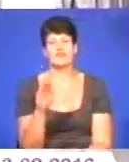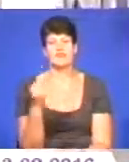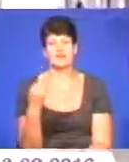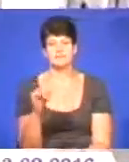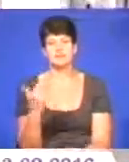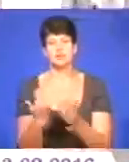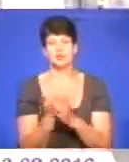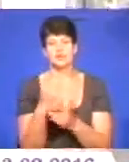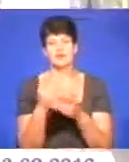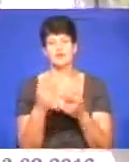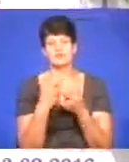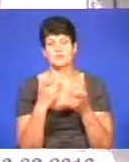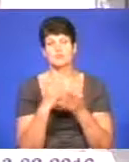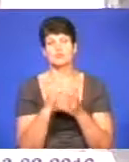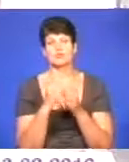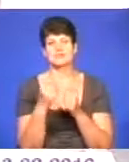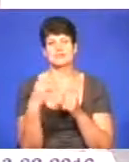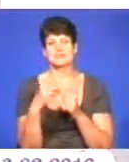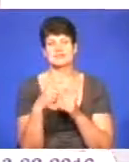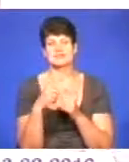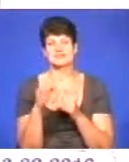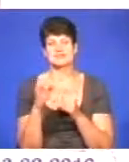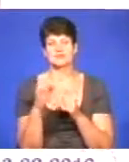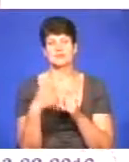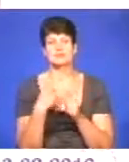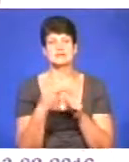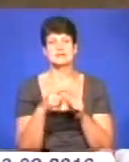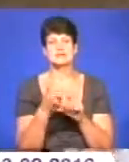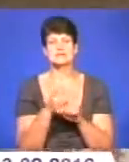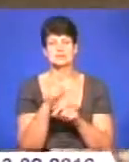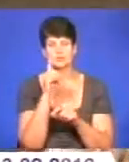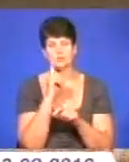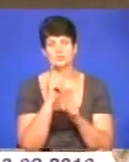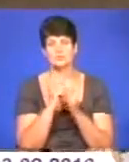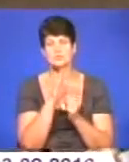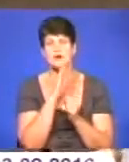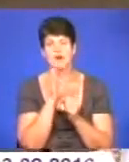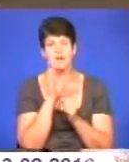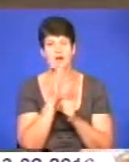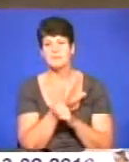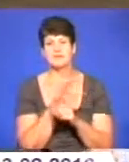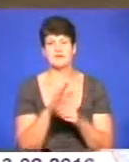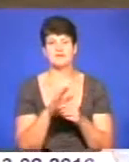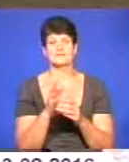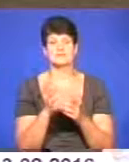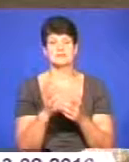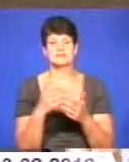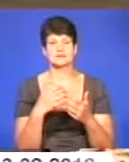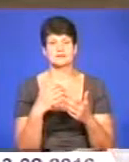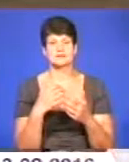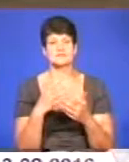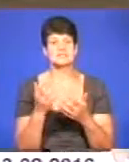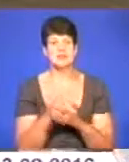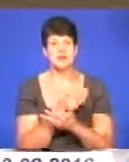кожні 30 секунд. Звичайно, що дуже зручно, тому що кожна мама десь не встигає. Вона заглянула,